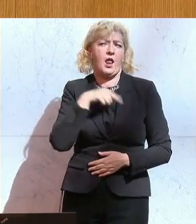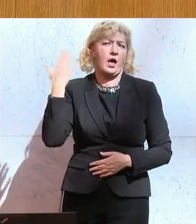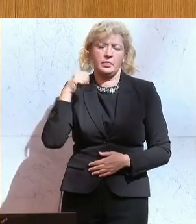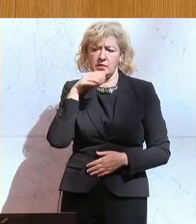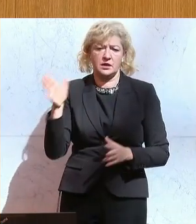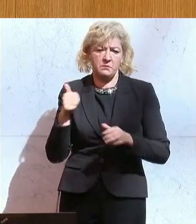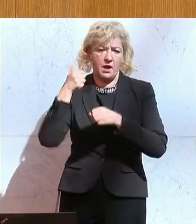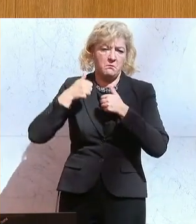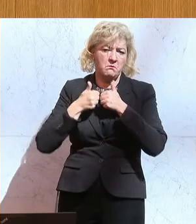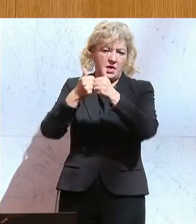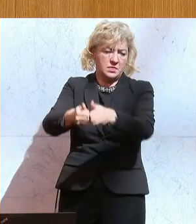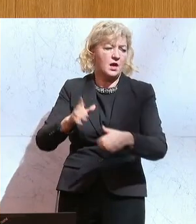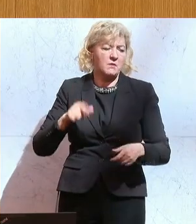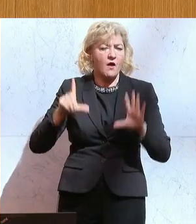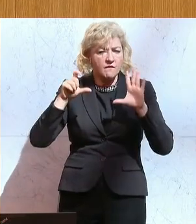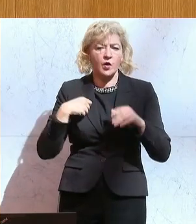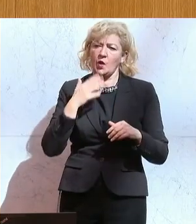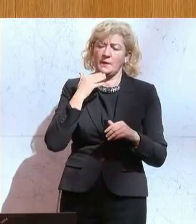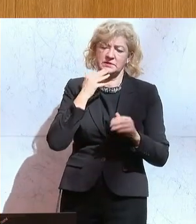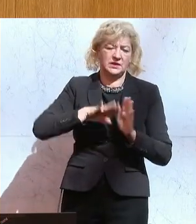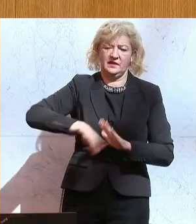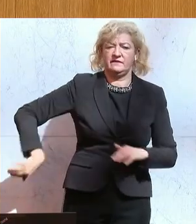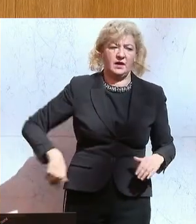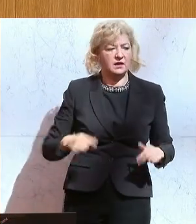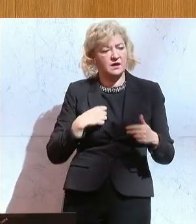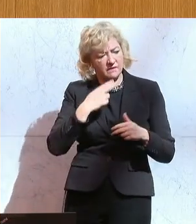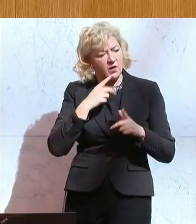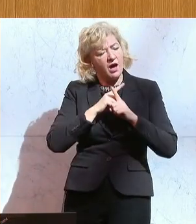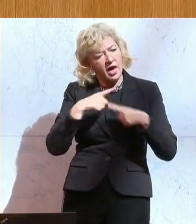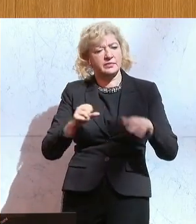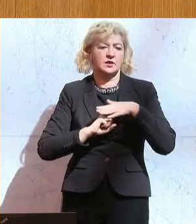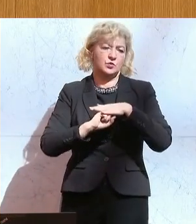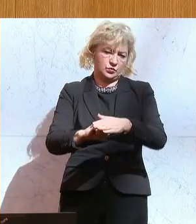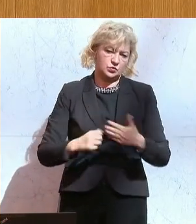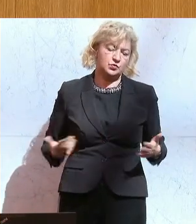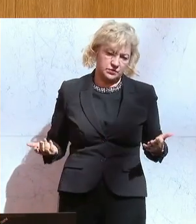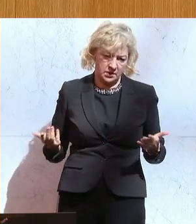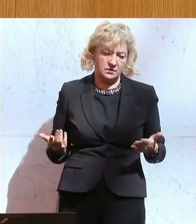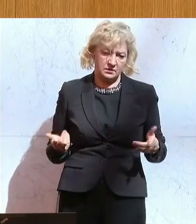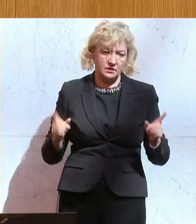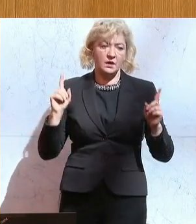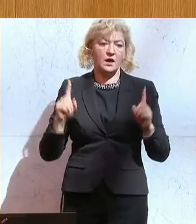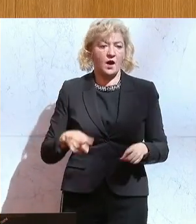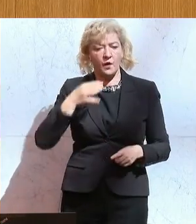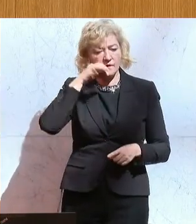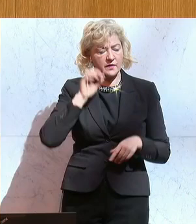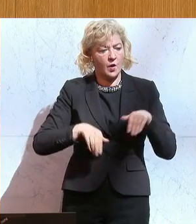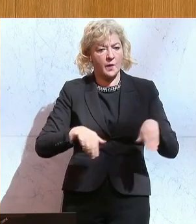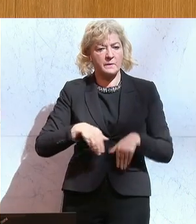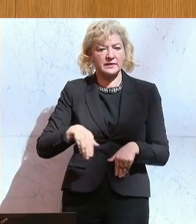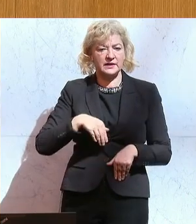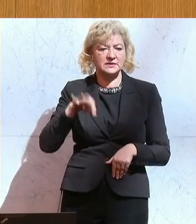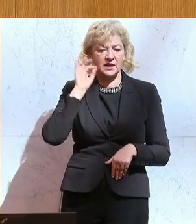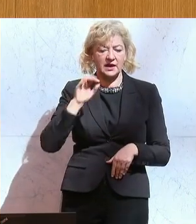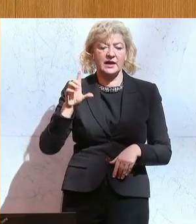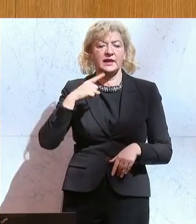Fotos bewusst nicht gemacht. Ich habe versucht, anders zu unterstützen, habe das auch getan. Aber auch die Frau Ministerin Gewesler, zu